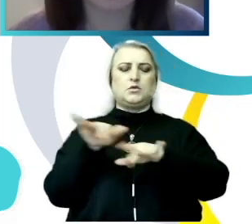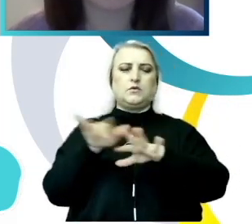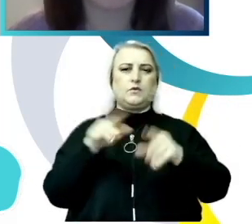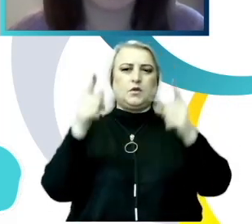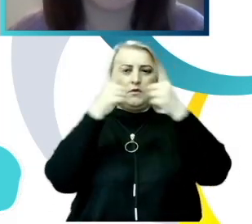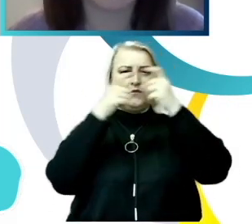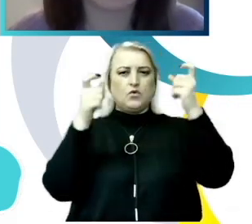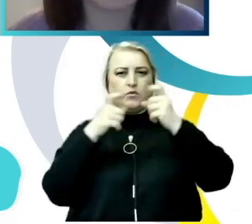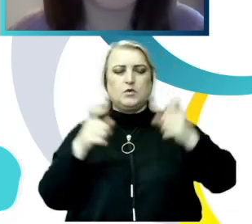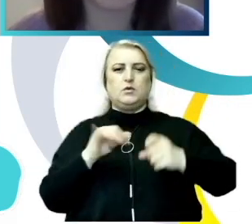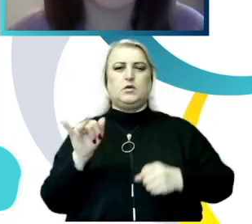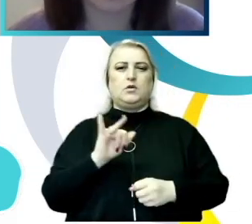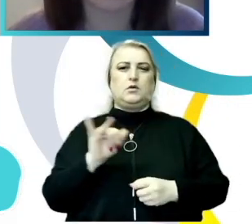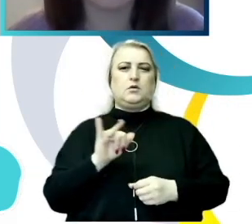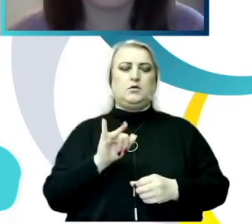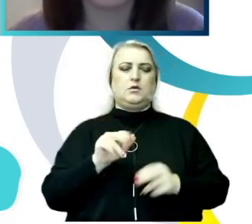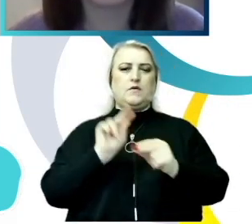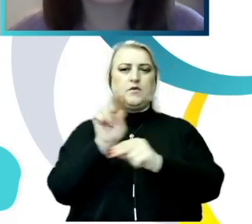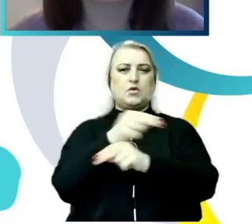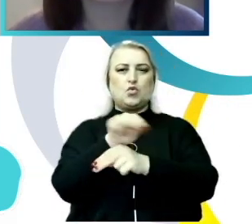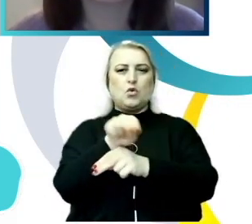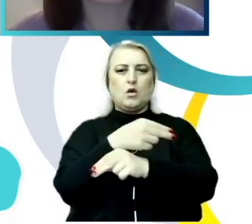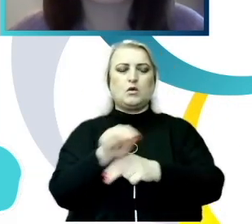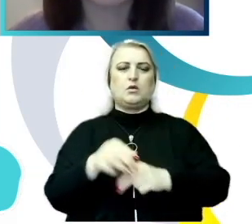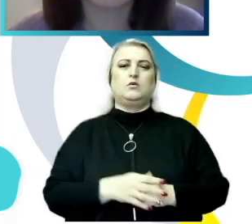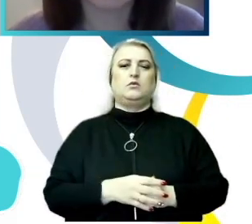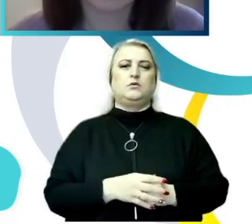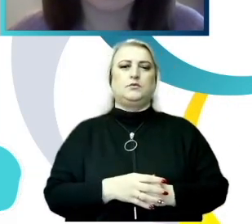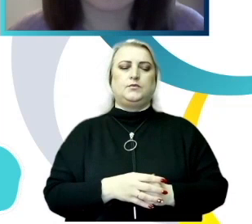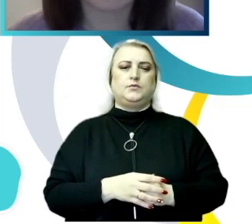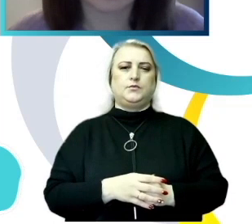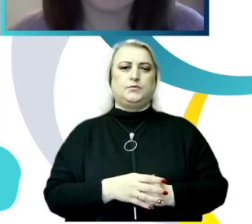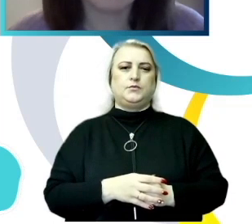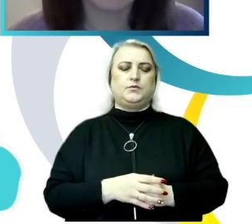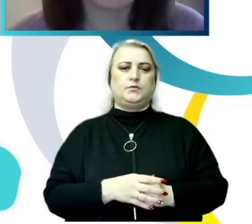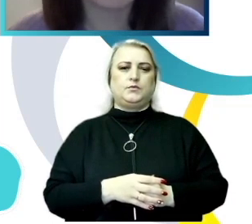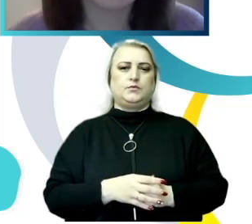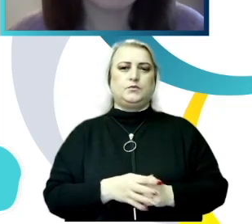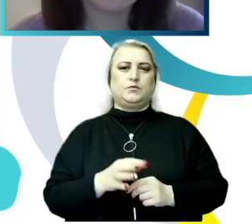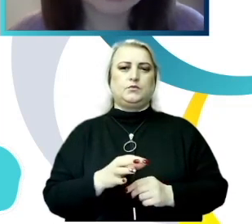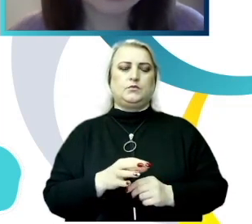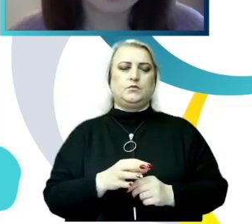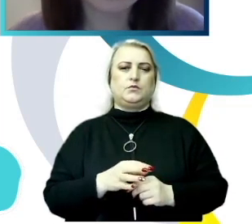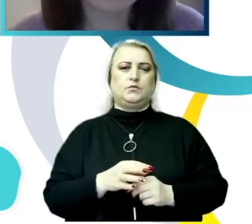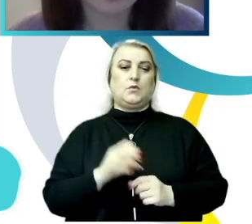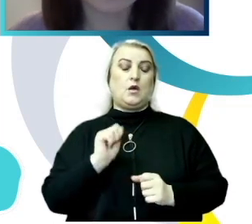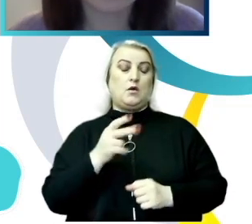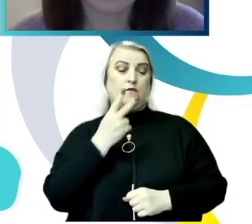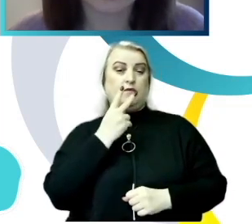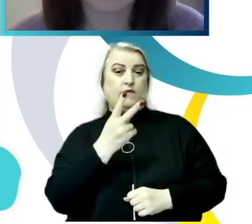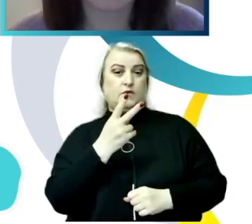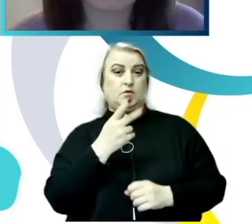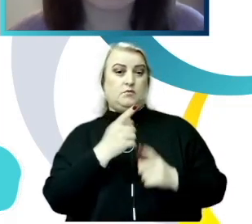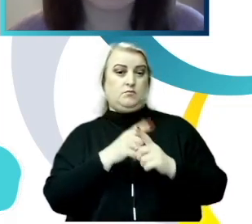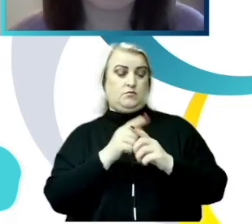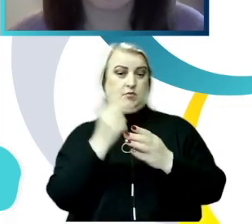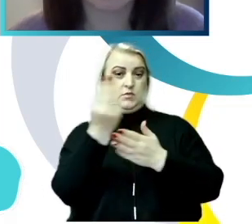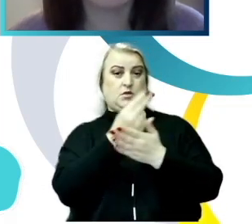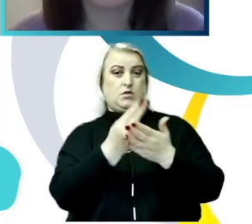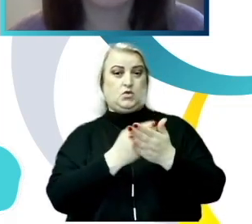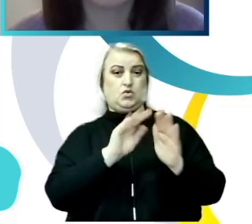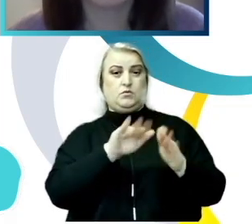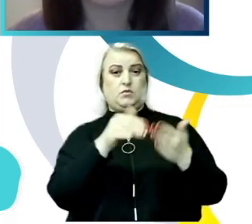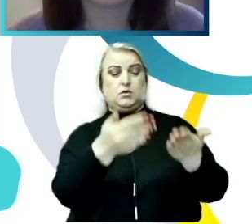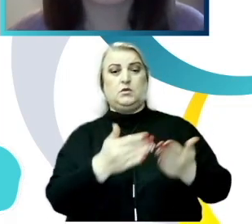educare pe subiectul hărțuirii sexuale, așa că vedeți și în graficul care este prezentat la